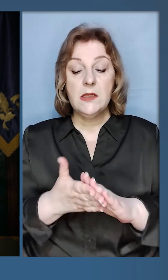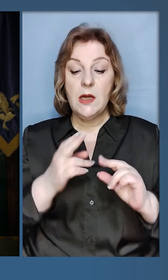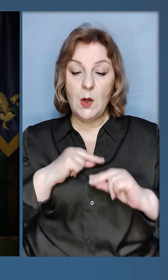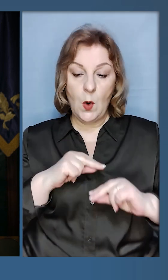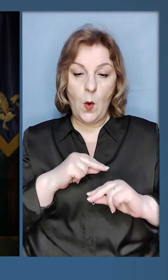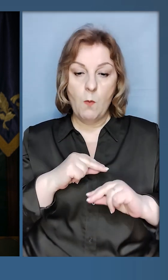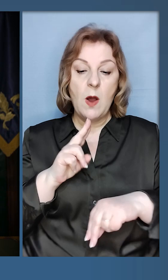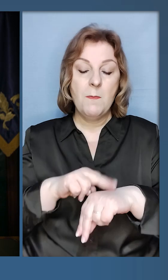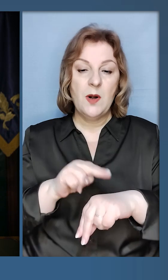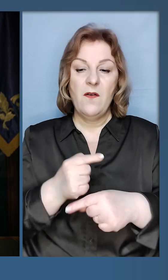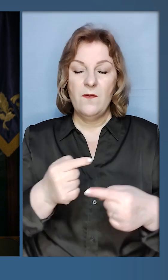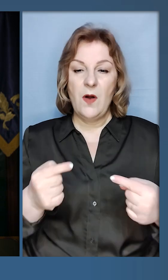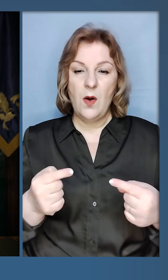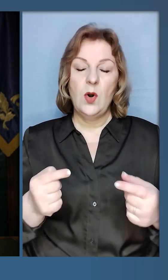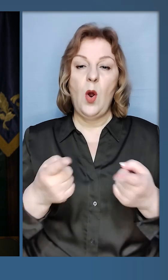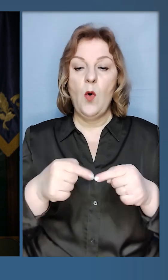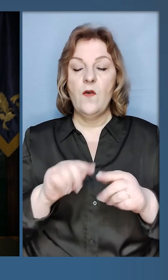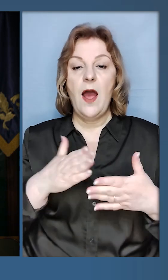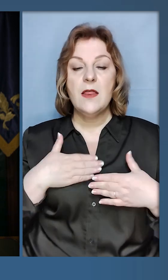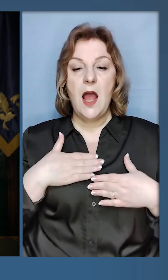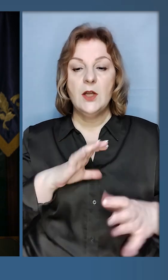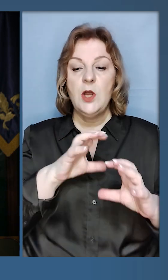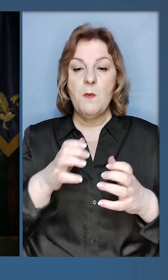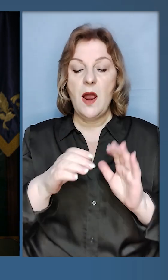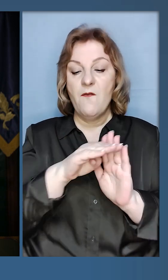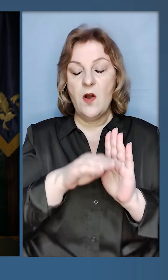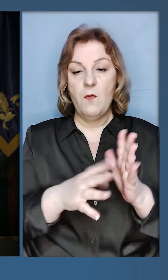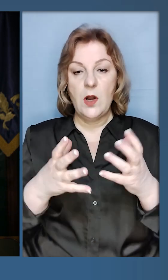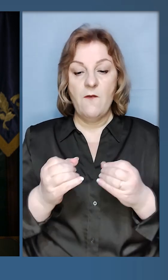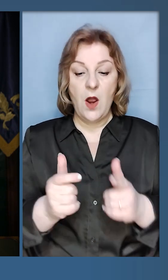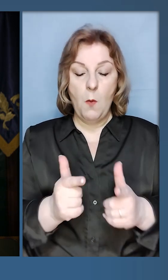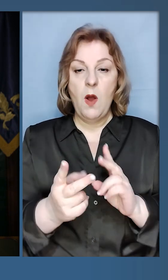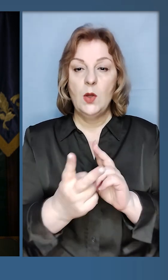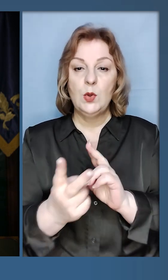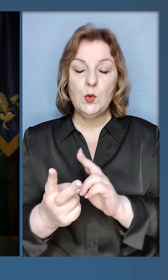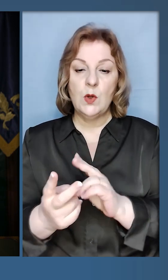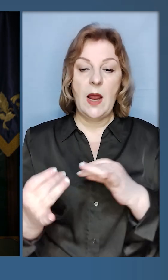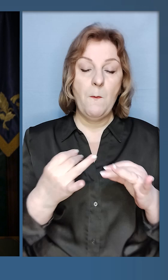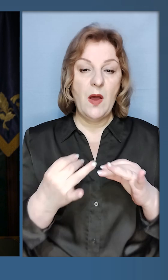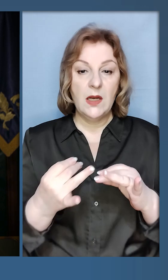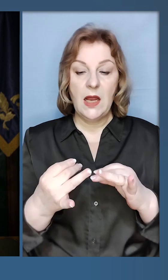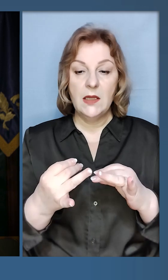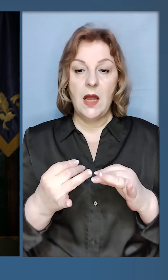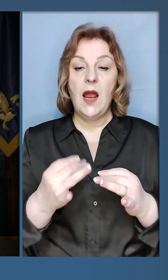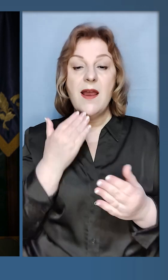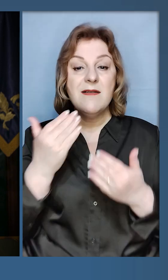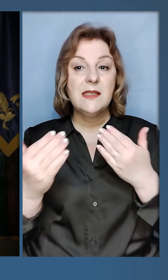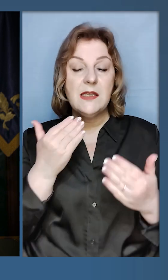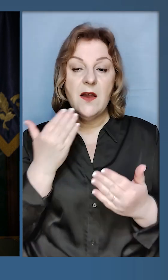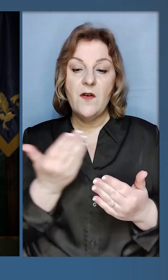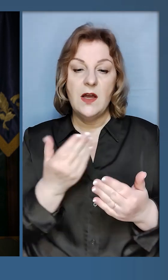ситуації, роботи правоохоронних органів, Наш міжнародний порядок денний, підготовка зустрічей, переговорів,